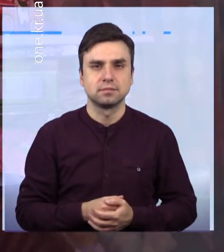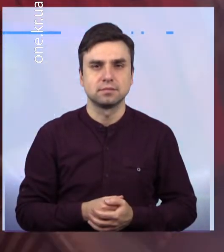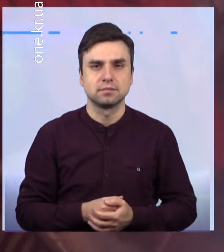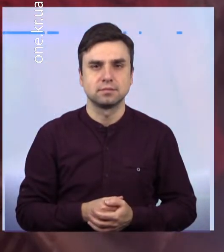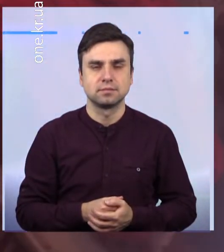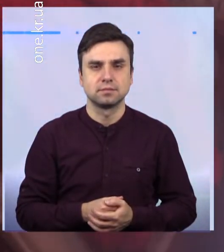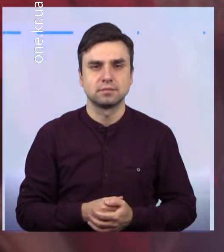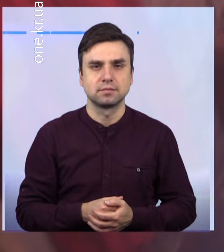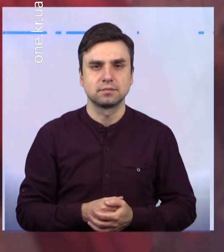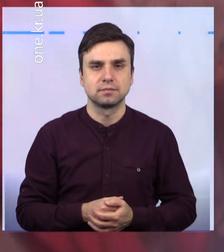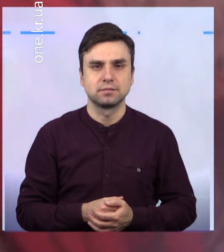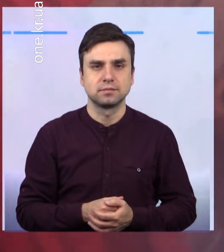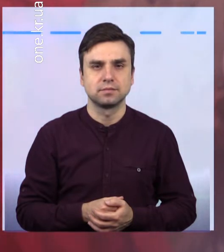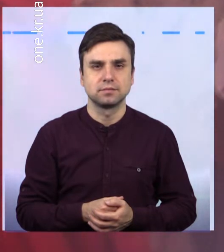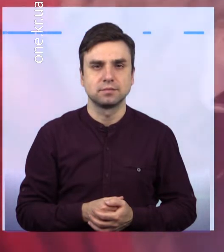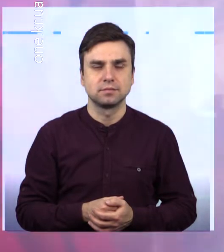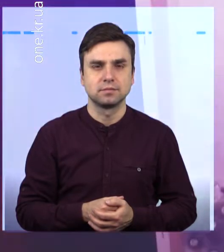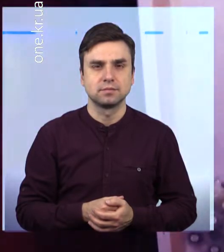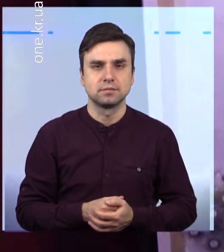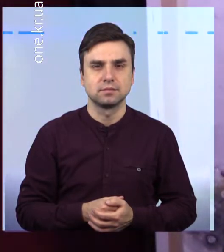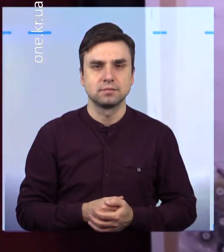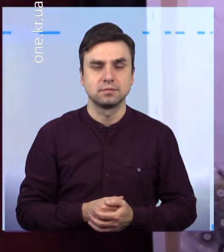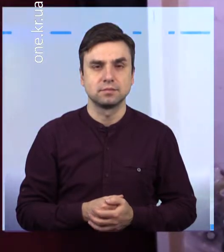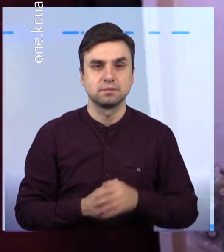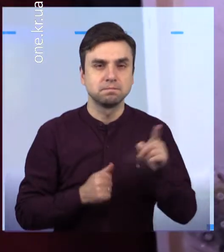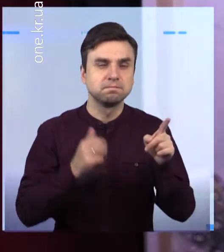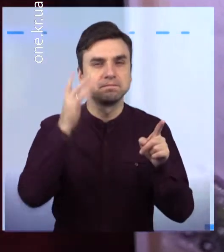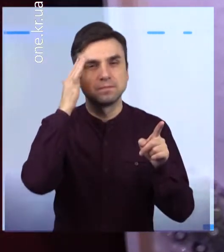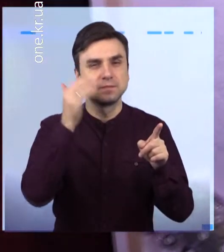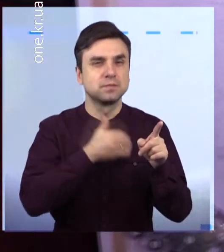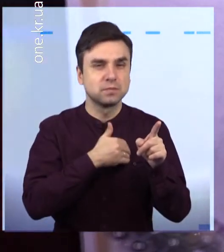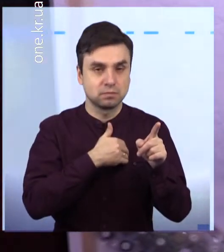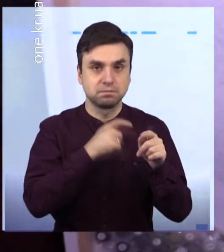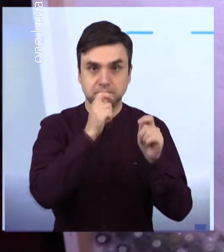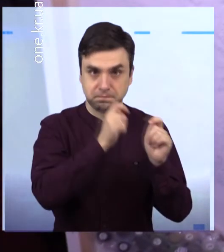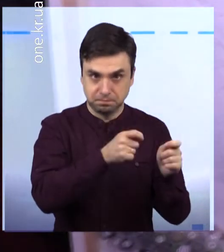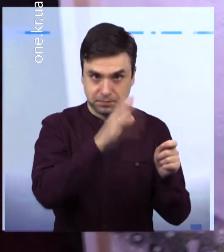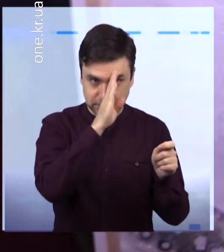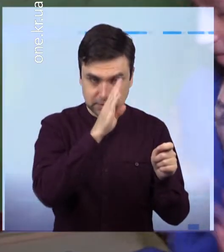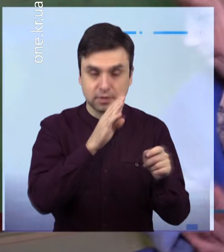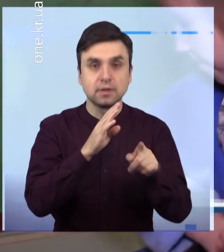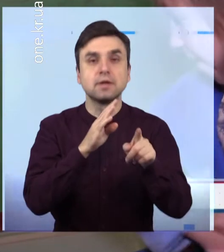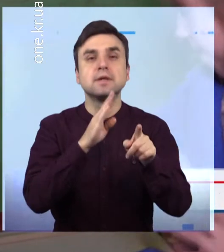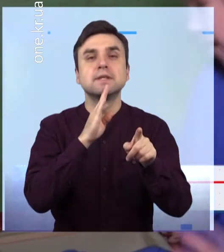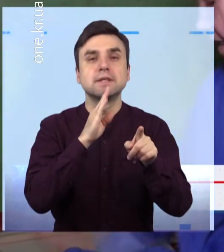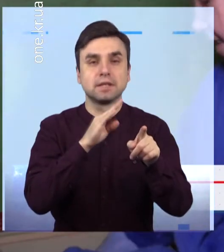Що хотіло, отримала й його сестра, бо, каже, була слухняною дівчинкою протягом усього року